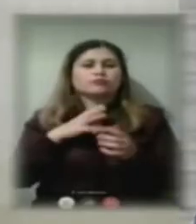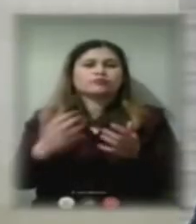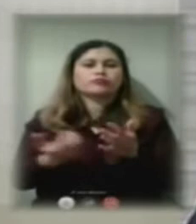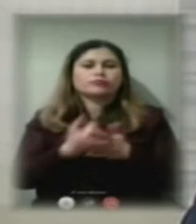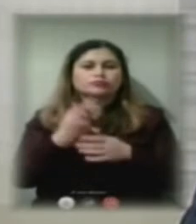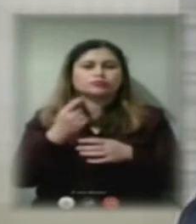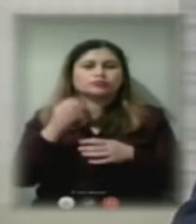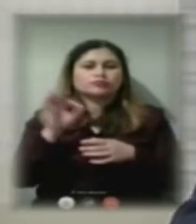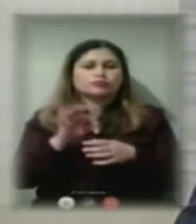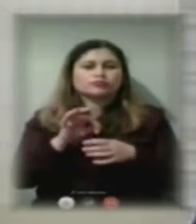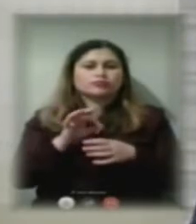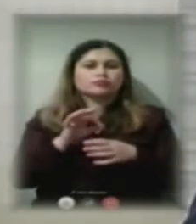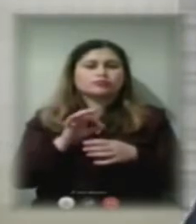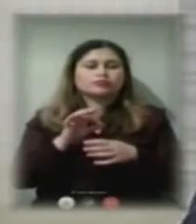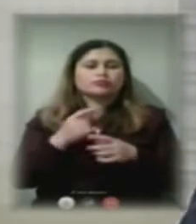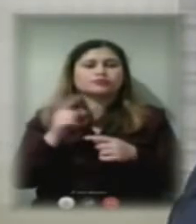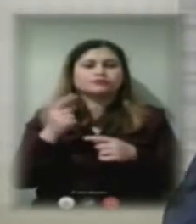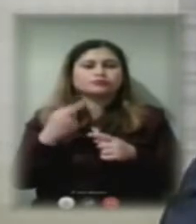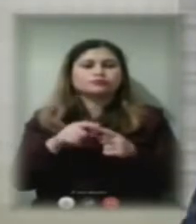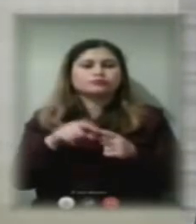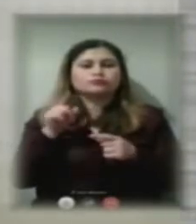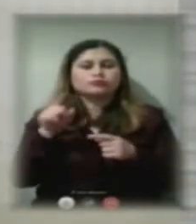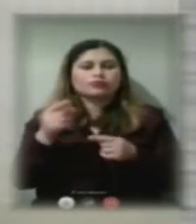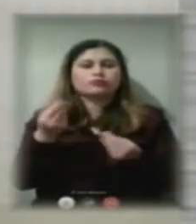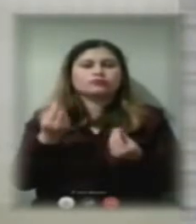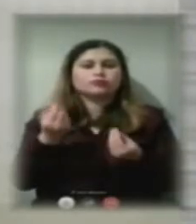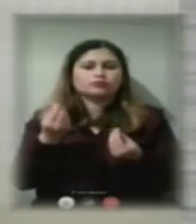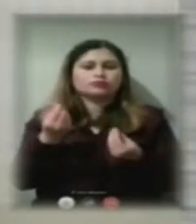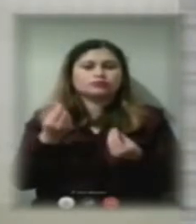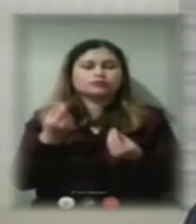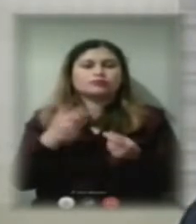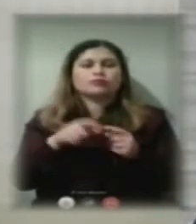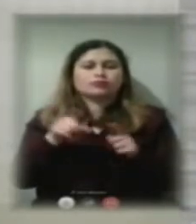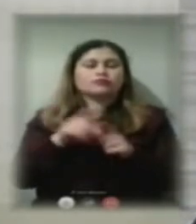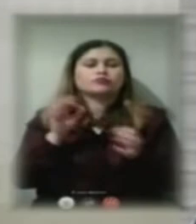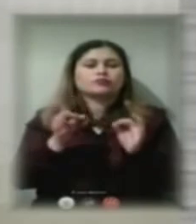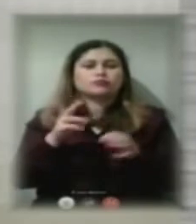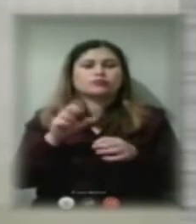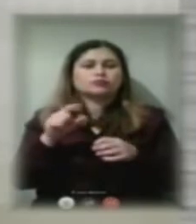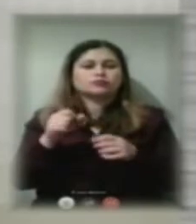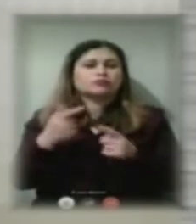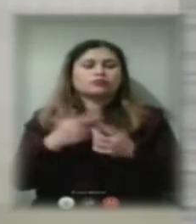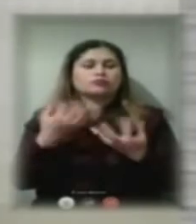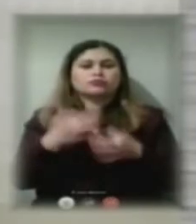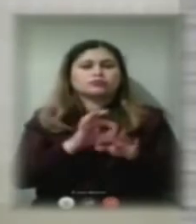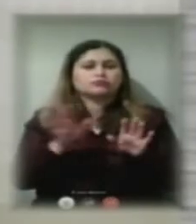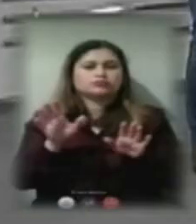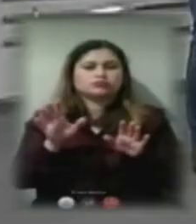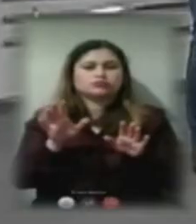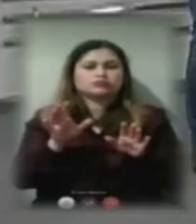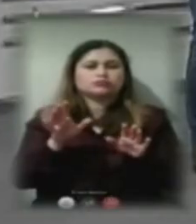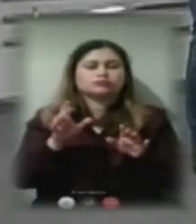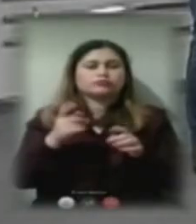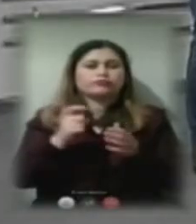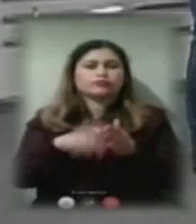тому що це їх гроші і є нормативна база, яка не дозволяє в